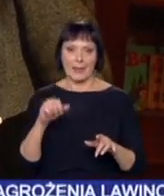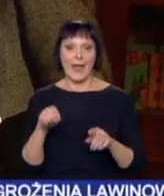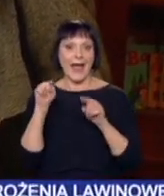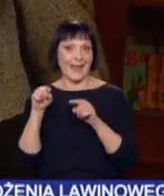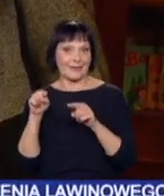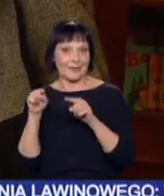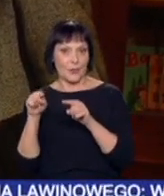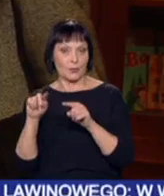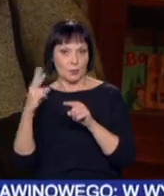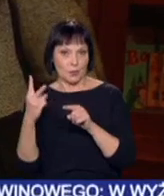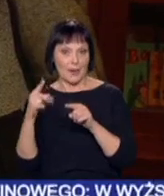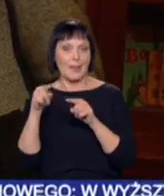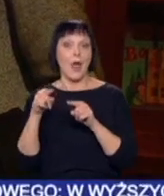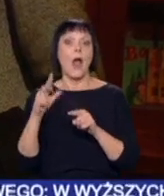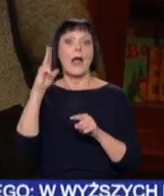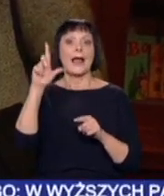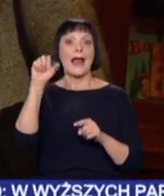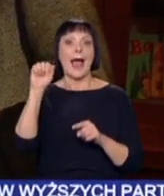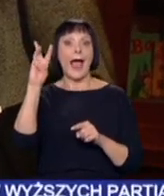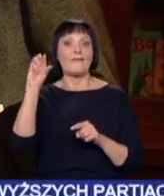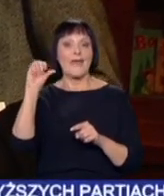Ta klawiatura to klawesyn.